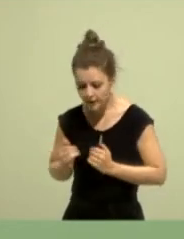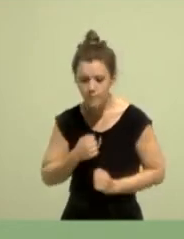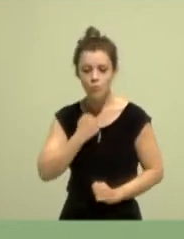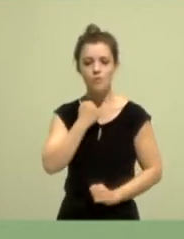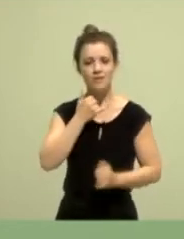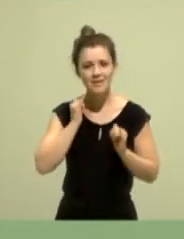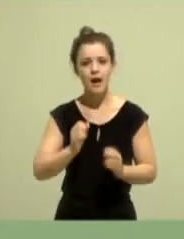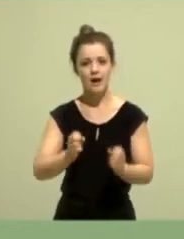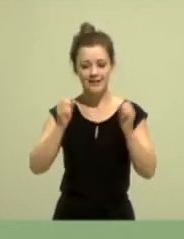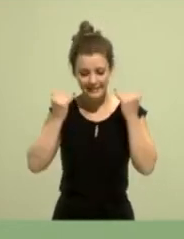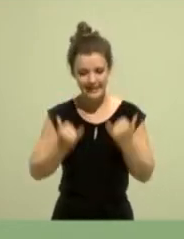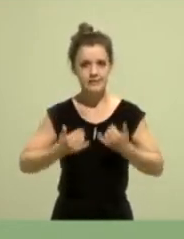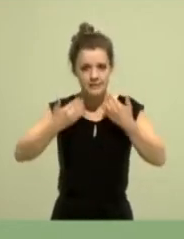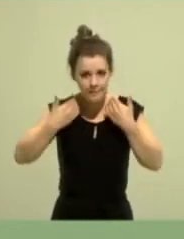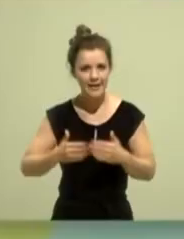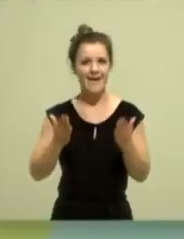zu gehen.